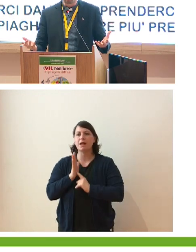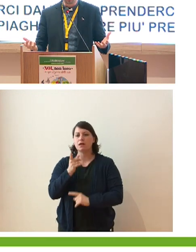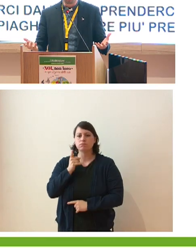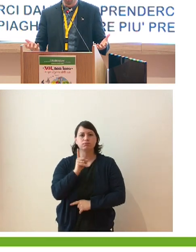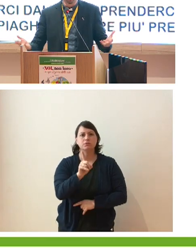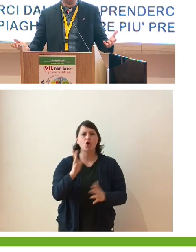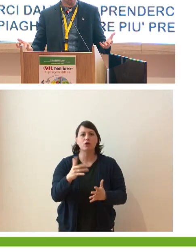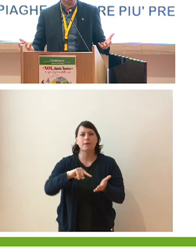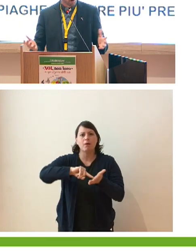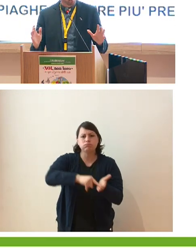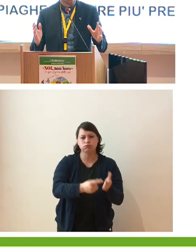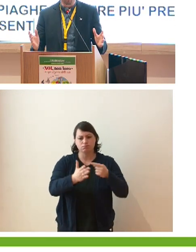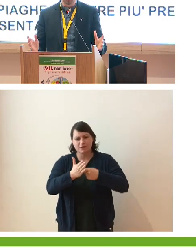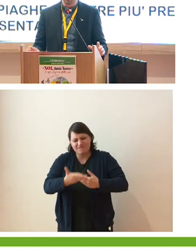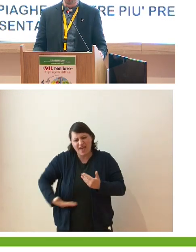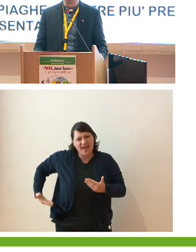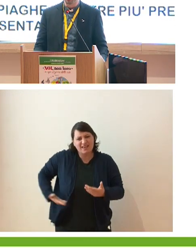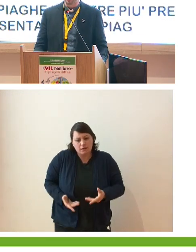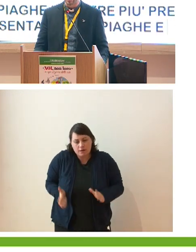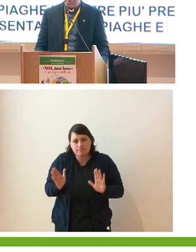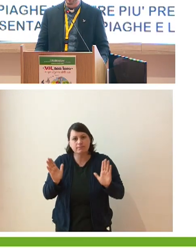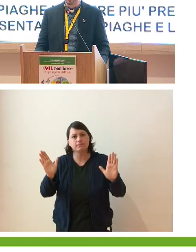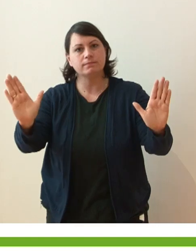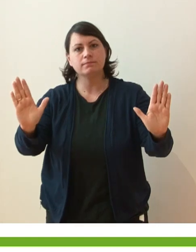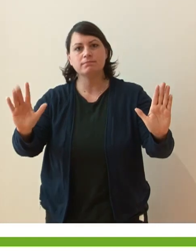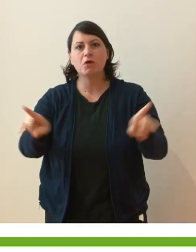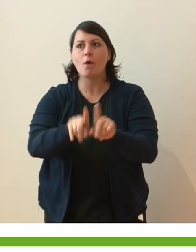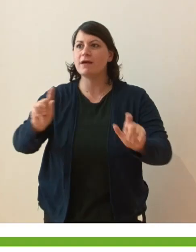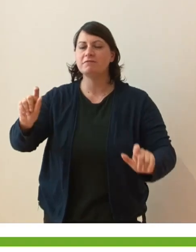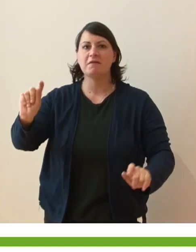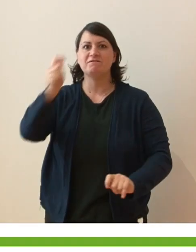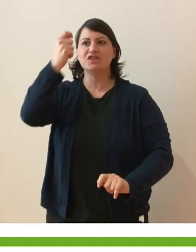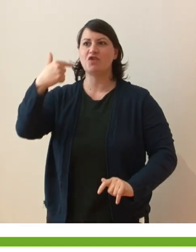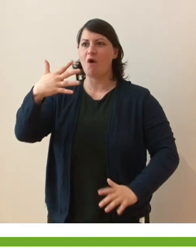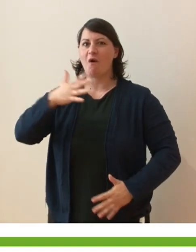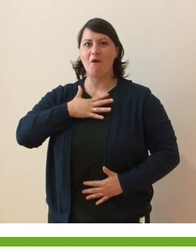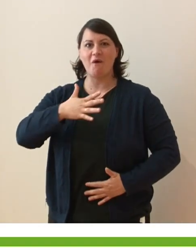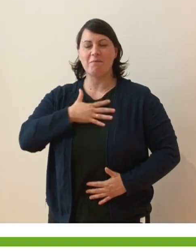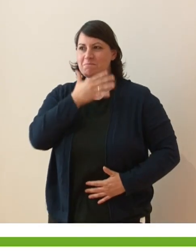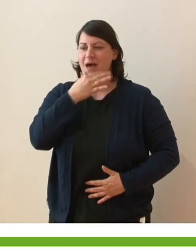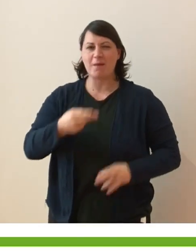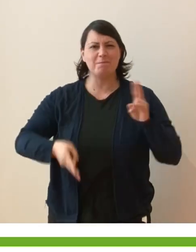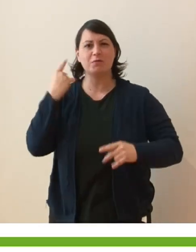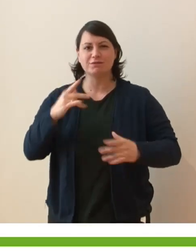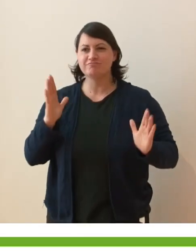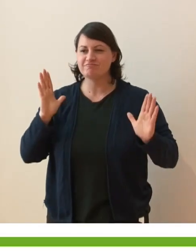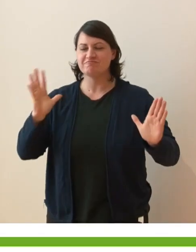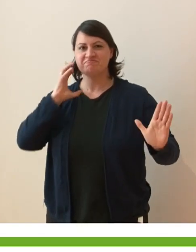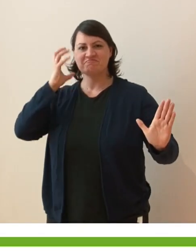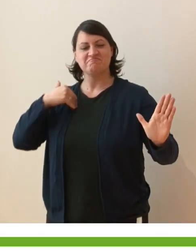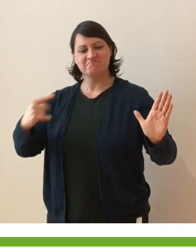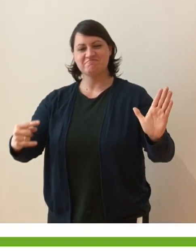esibisce come se fossero un trofeo, come se fossero la cosa più bella. Perché il risorto, per sempre,